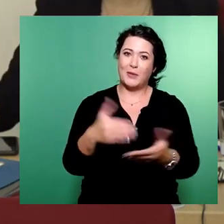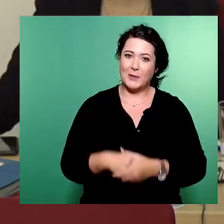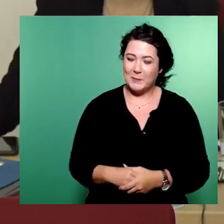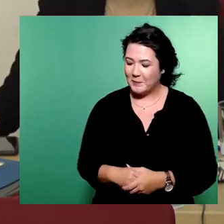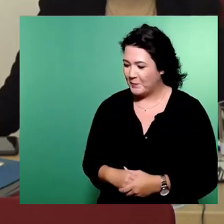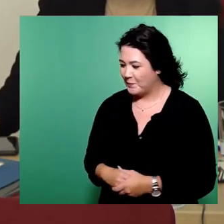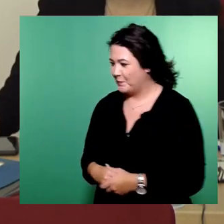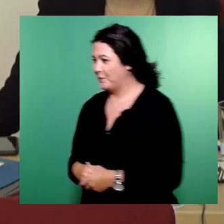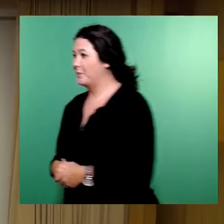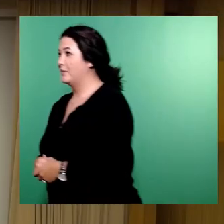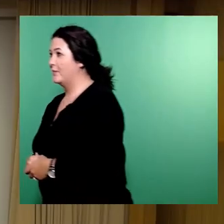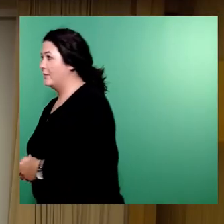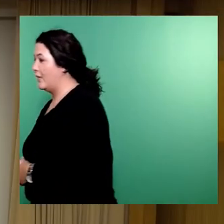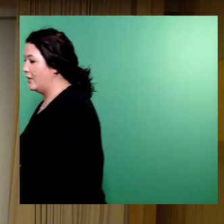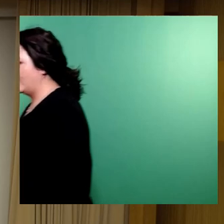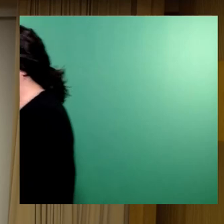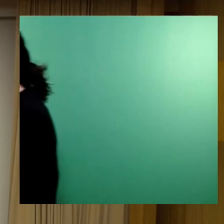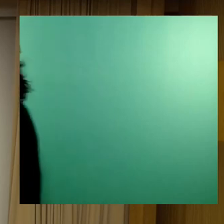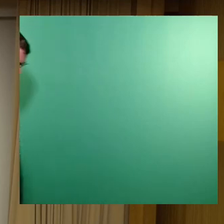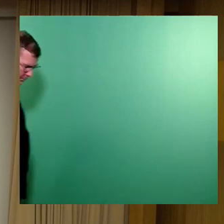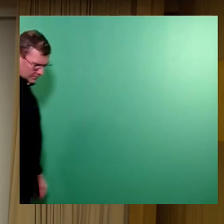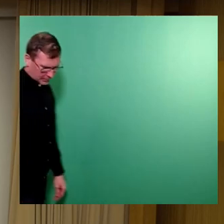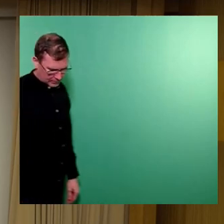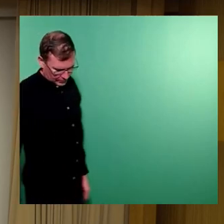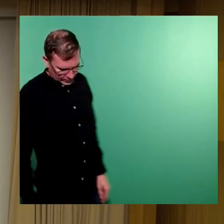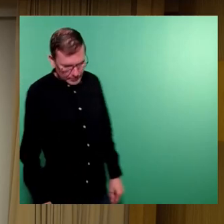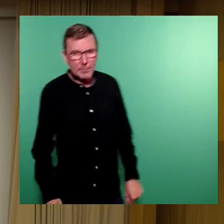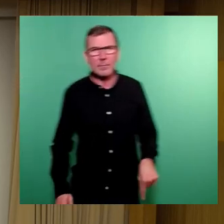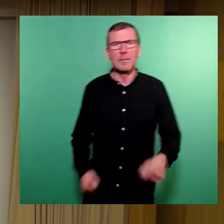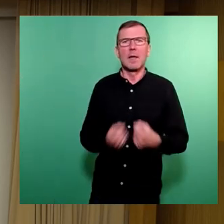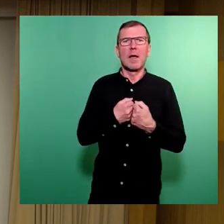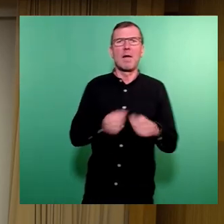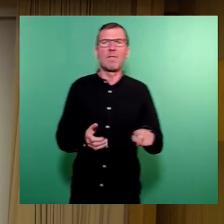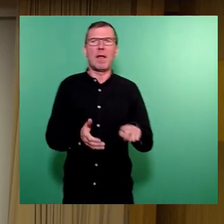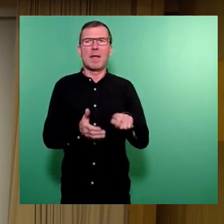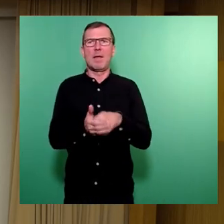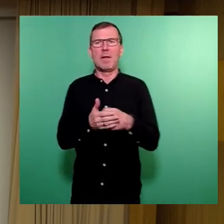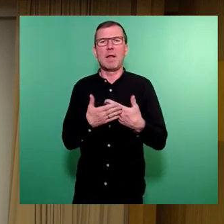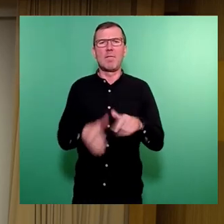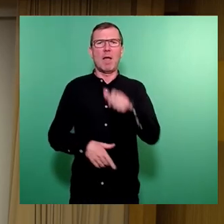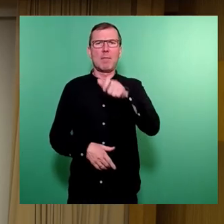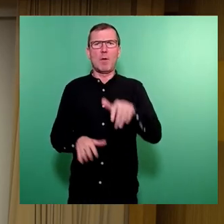So, wir setzen fort in der Fraktionsrunde. Freie Wähler, freie Bürgerfraktion. Herr Genschmer, bitte schön.